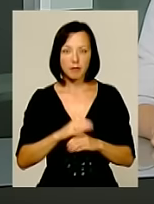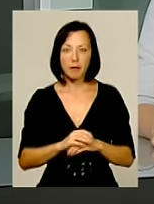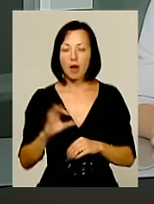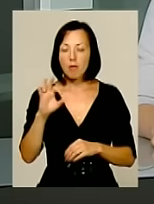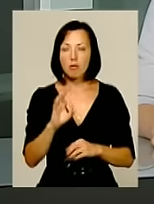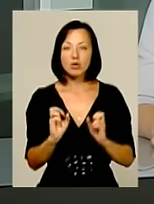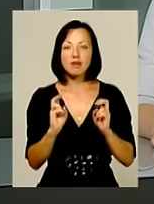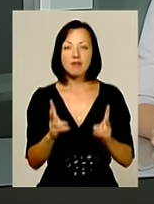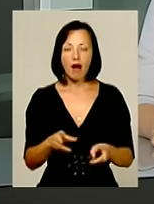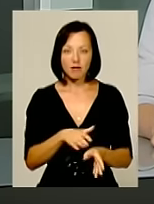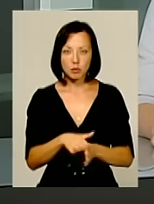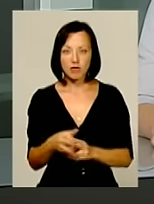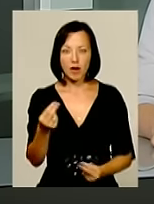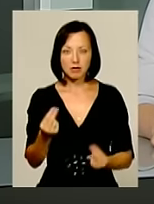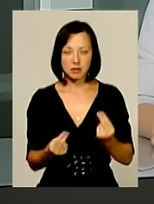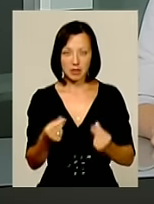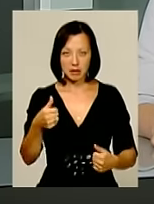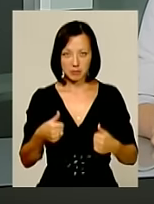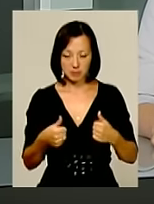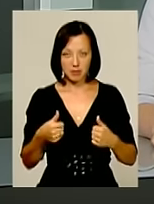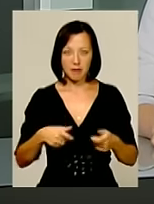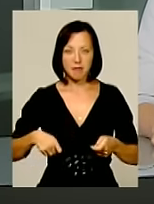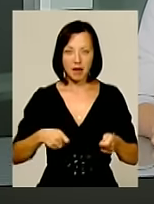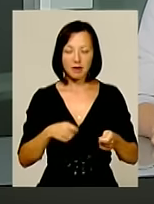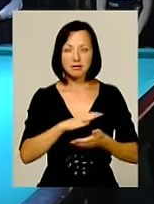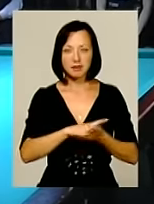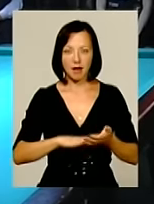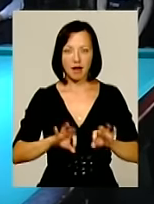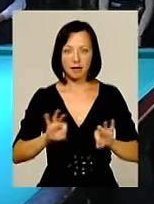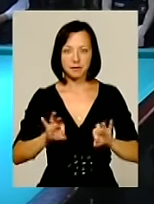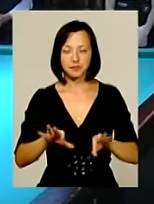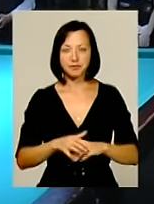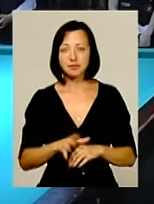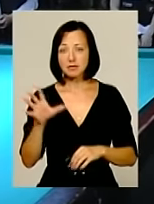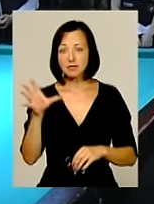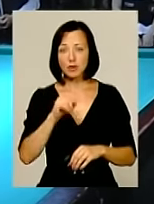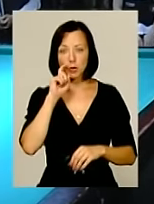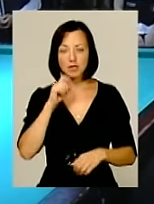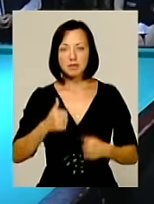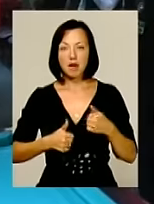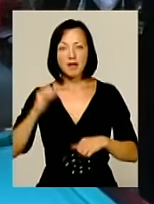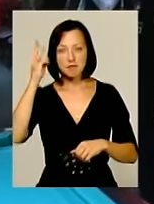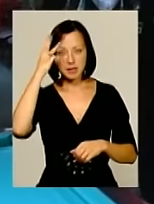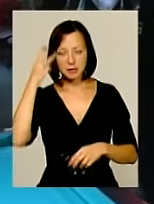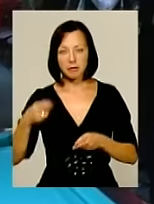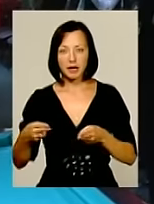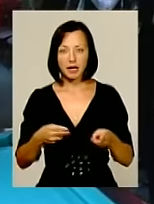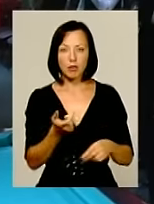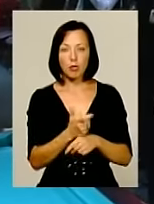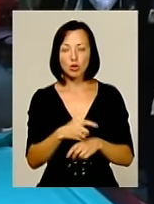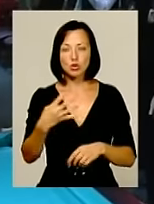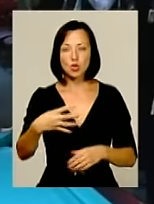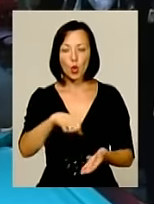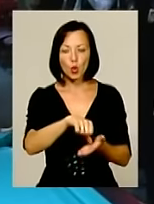Про те, як відбуваються ігри більярдистів – наш наступний сюжет. На всеукраїнські змагання у Хмельницькій приїхали понад